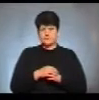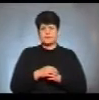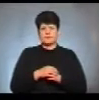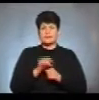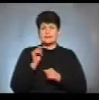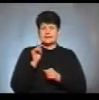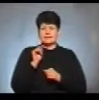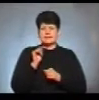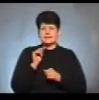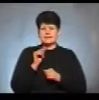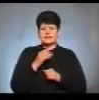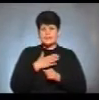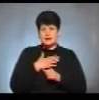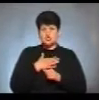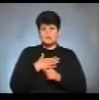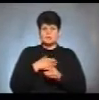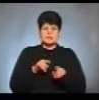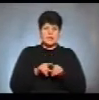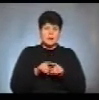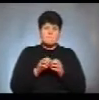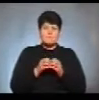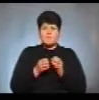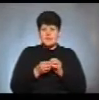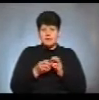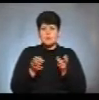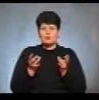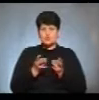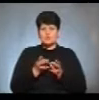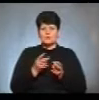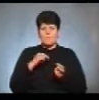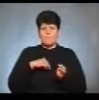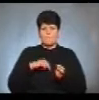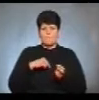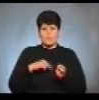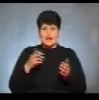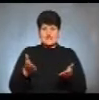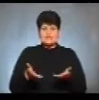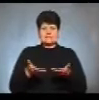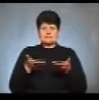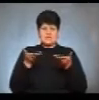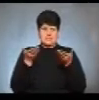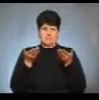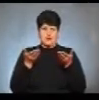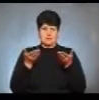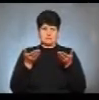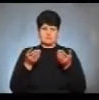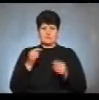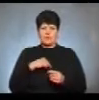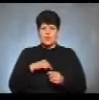наша така проблема, потрібно моральність піднімати, моральність і